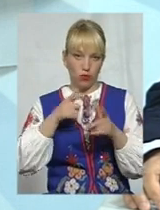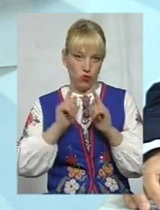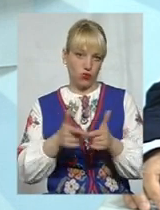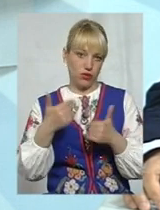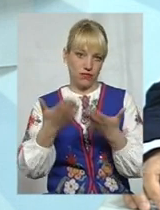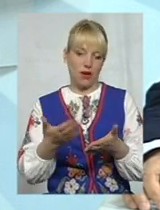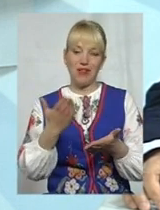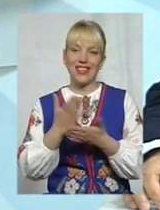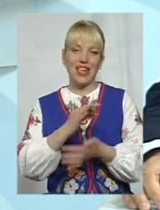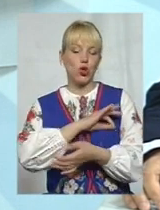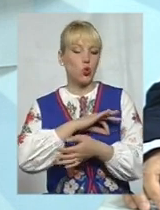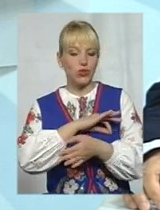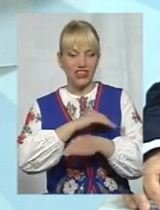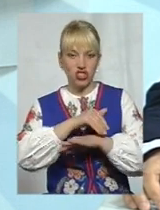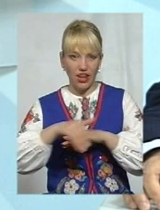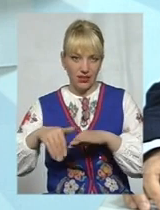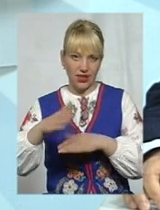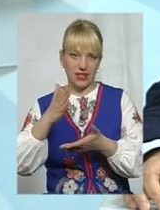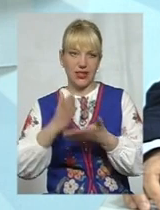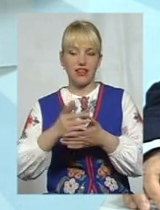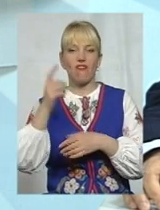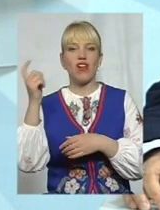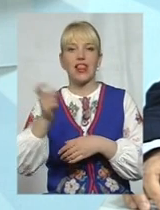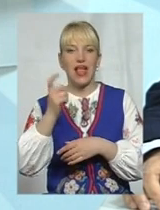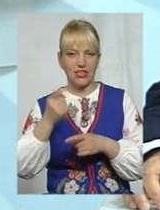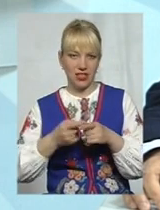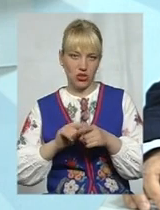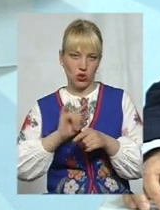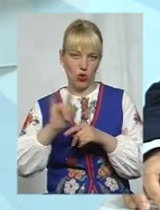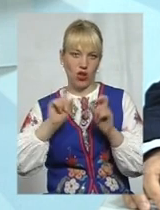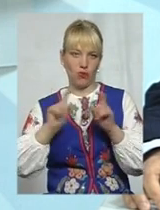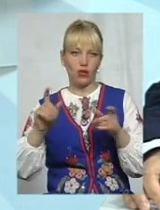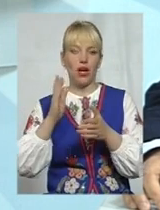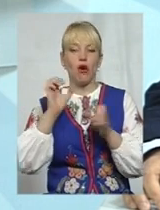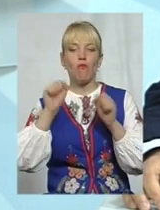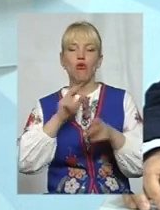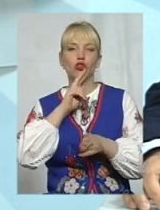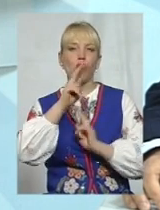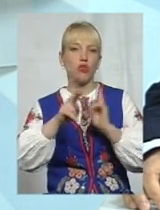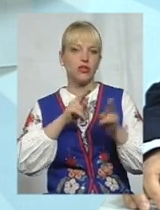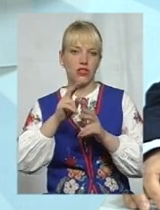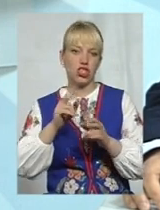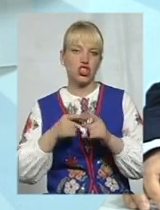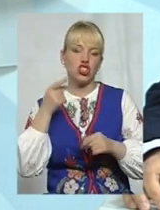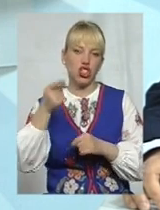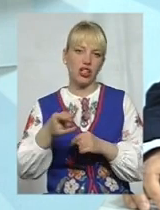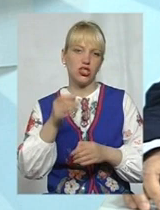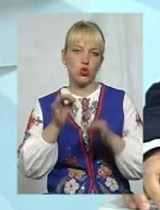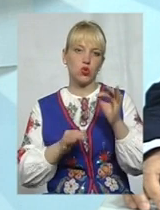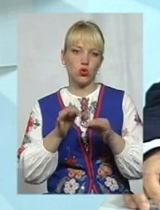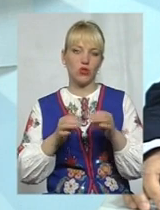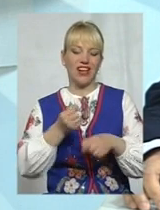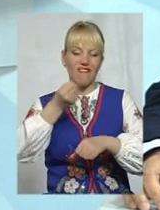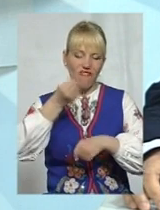адреса, є власник, як ви кажете, є відповідні, можна просто позовною заявою через суд, наприклад, вимушити,